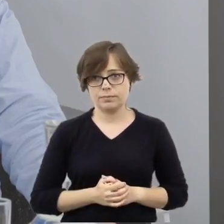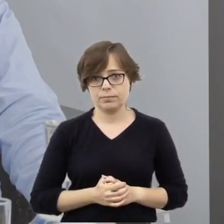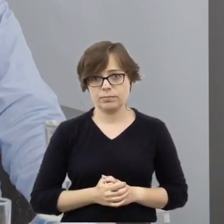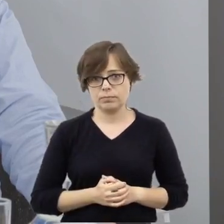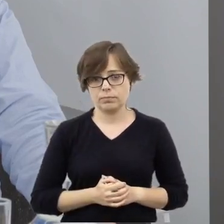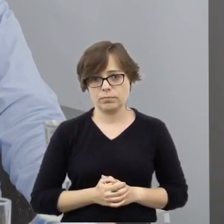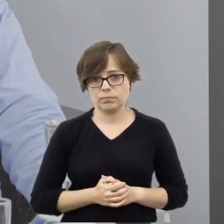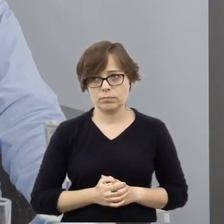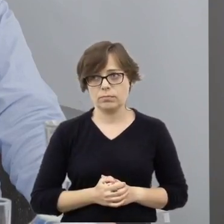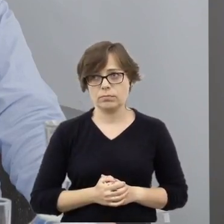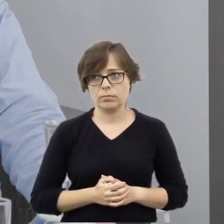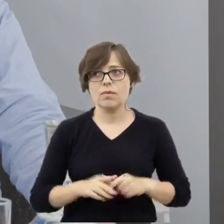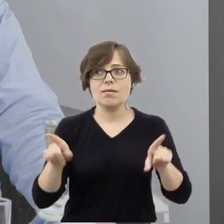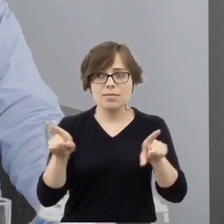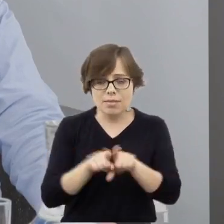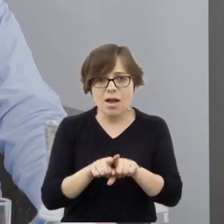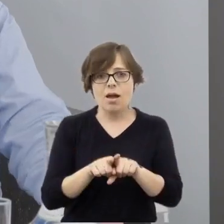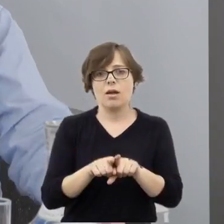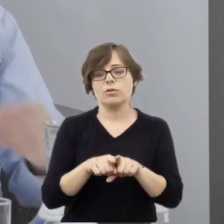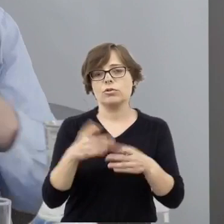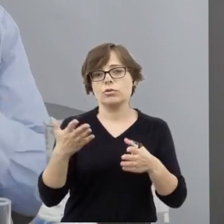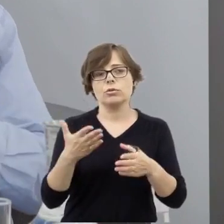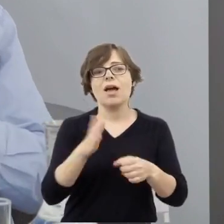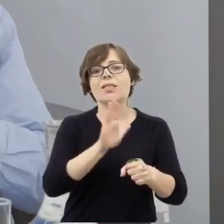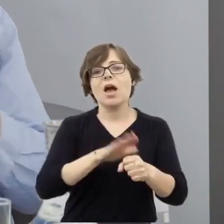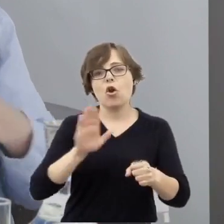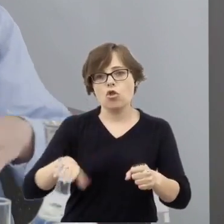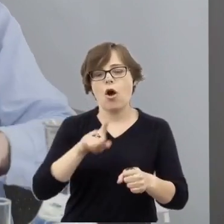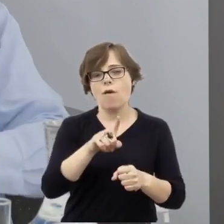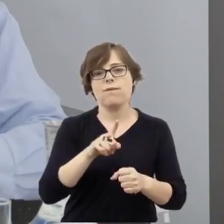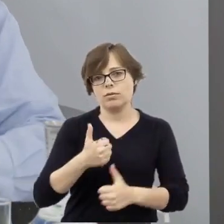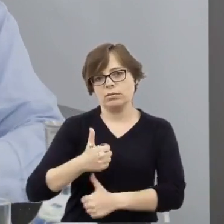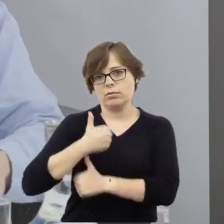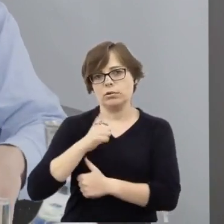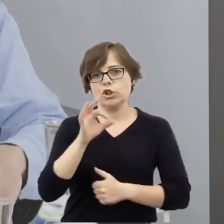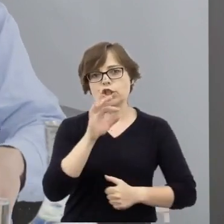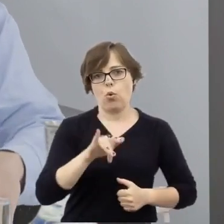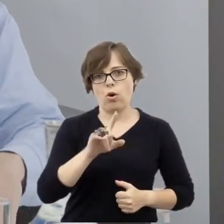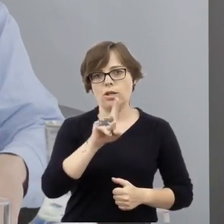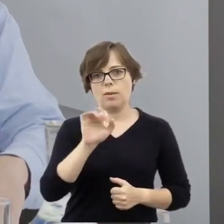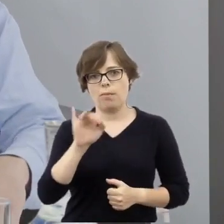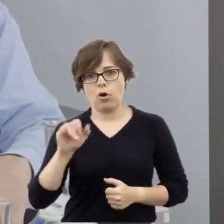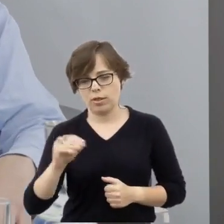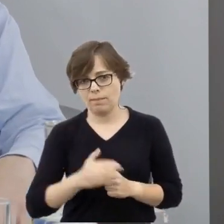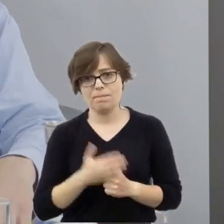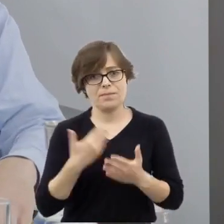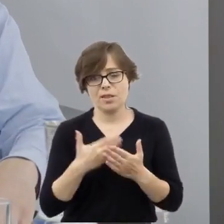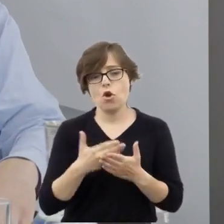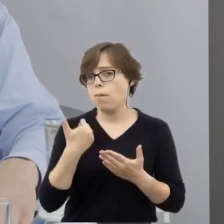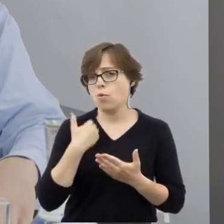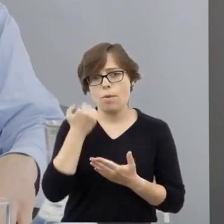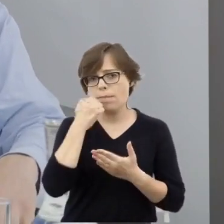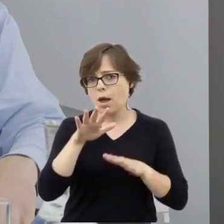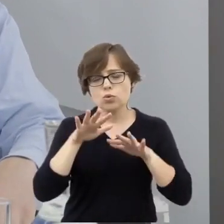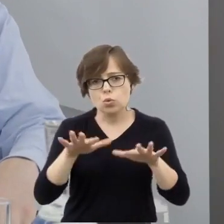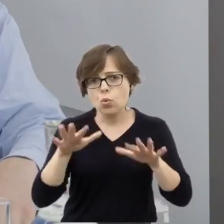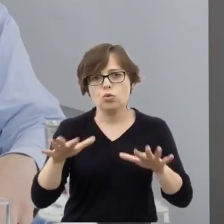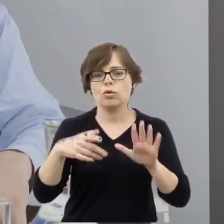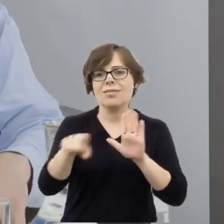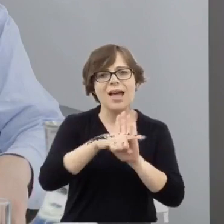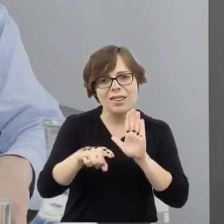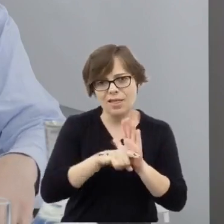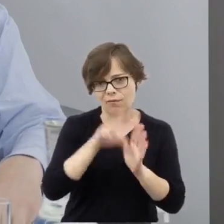i również Narodowych Sił Zbrojnych. A więc mieliśmy bardzo wiele negatywnych doświadczeń, które